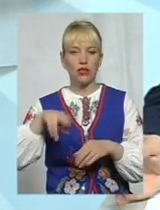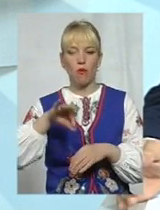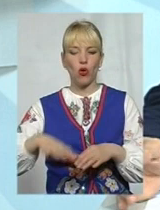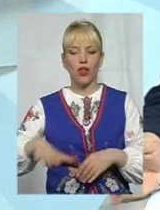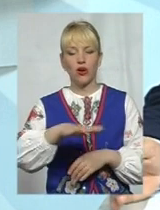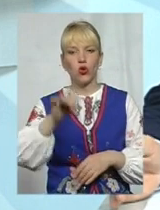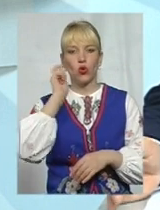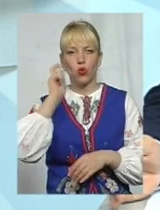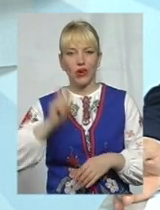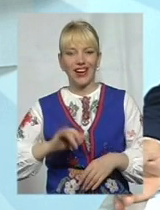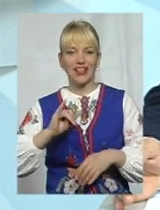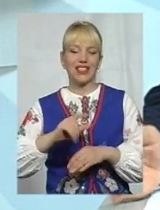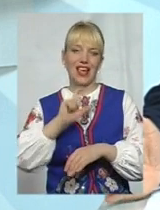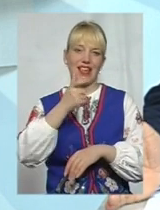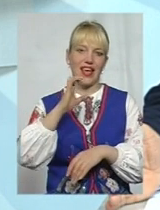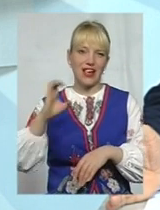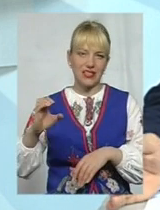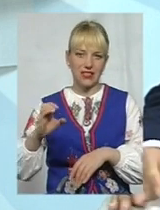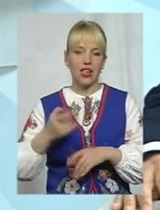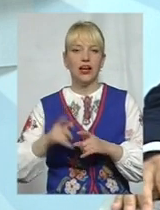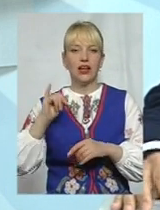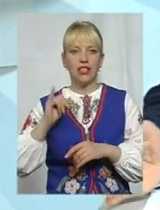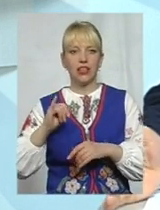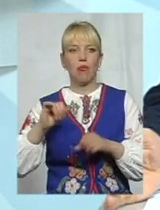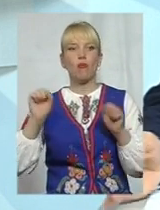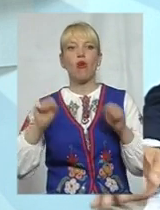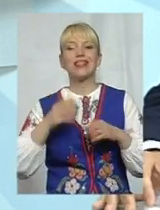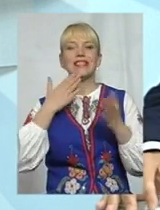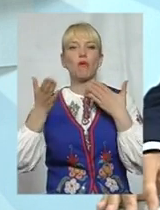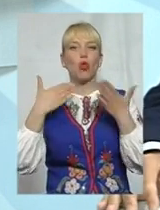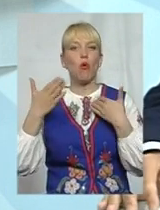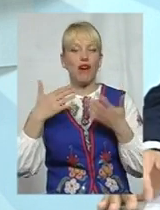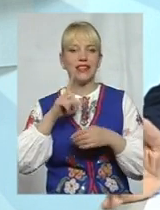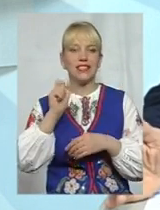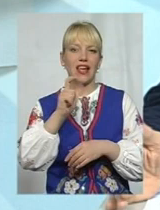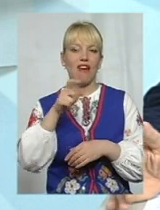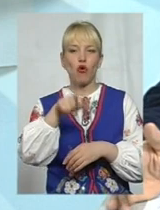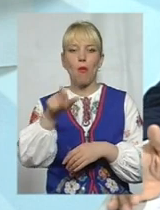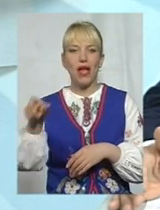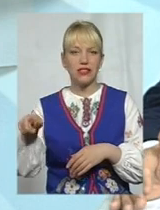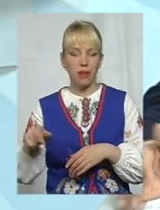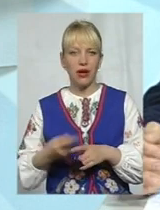могли літати в країни Євросоюзу і спілкуватися з європейцями,